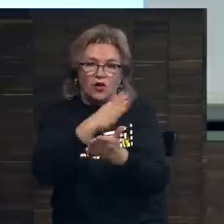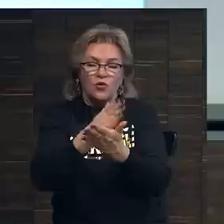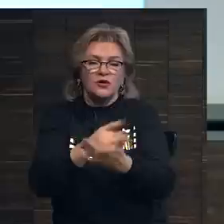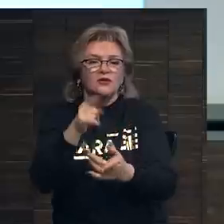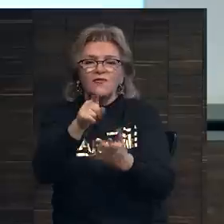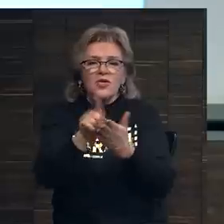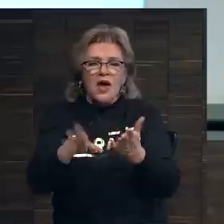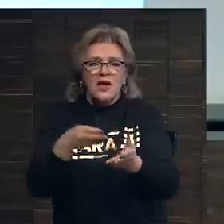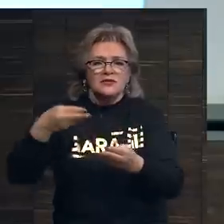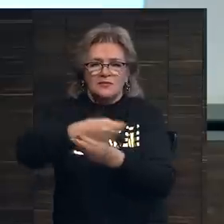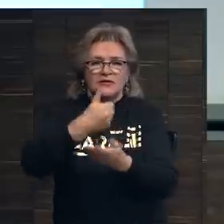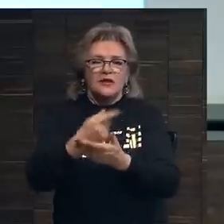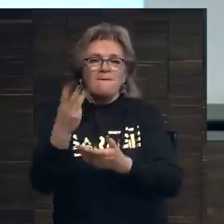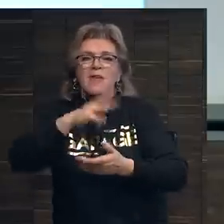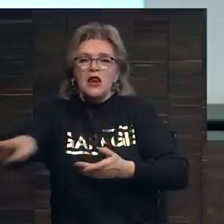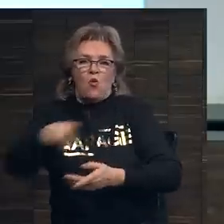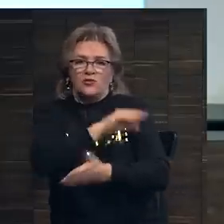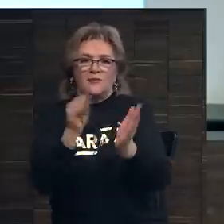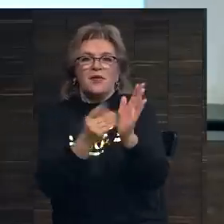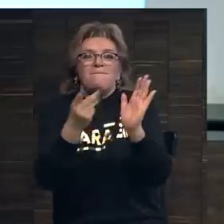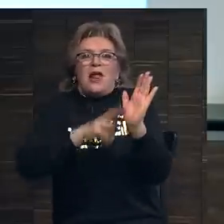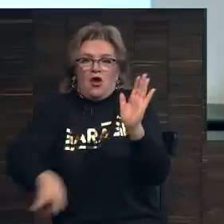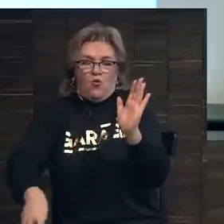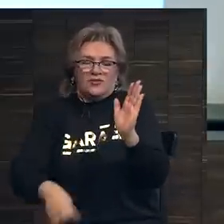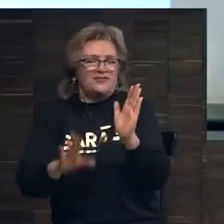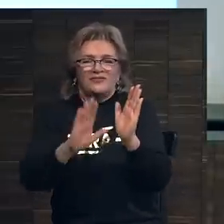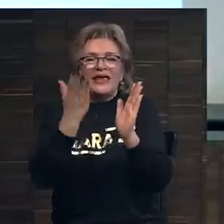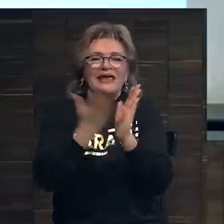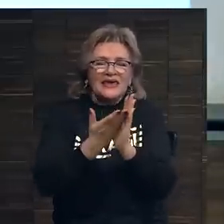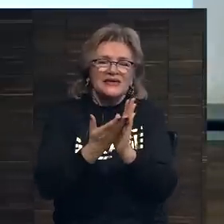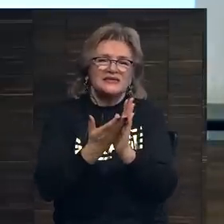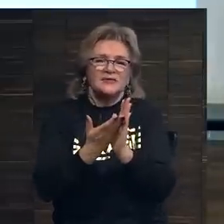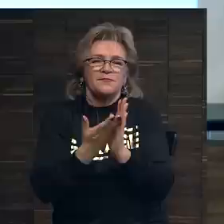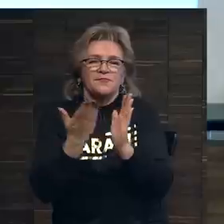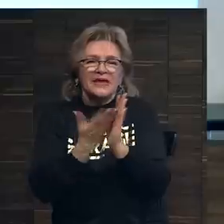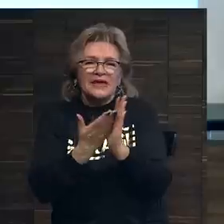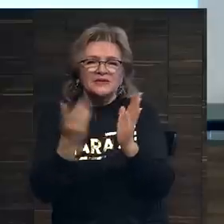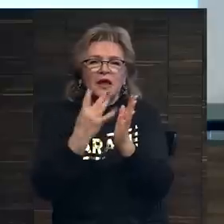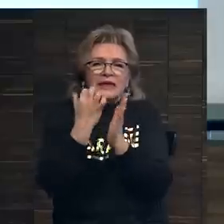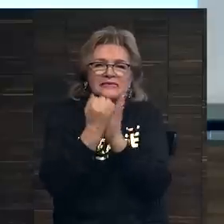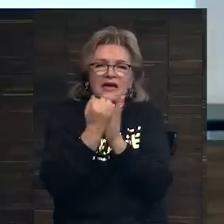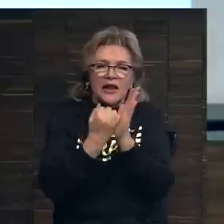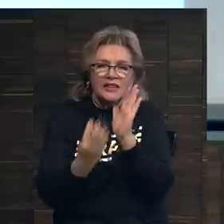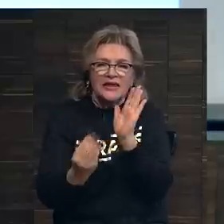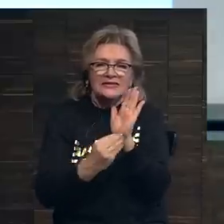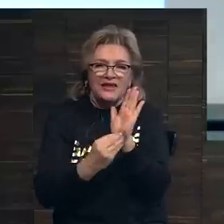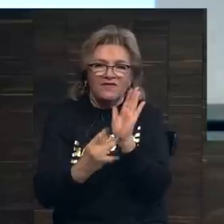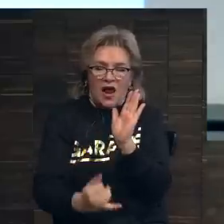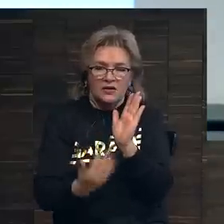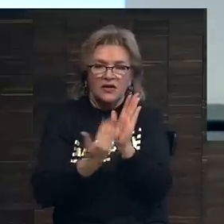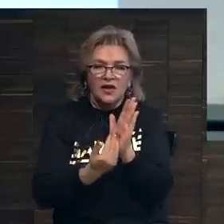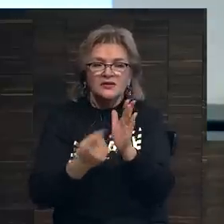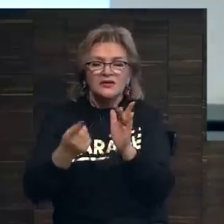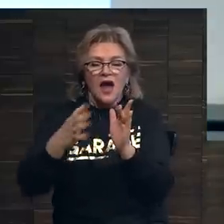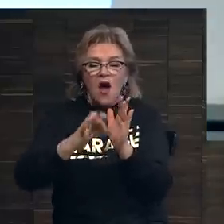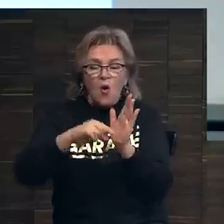вы не обязаны платить, например, миллион, если там написан миллион. Есть некоторая секретная цифра, о